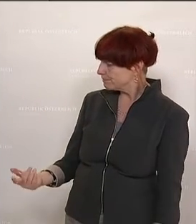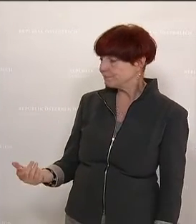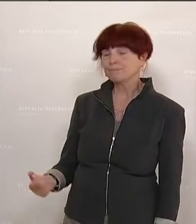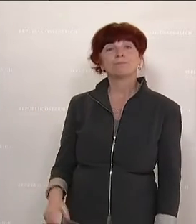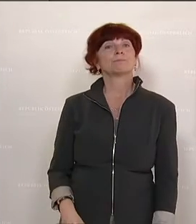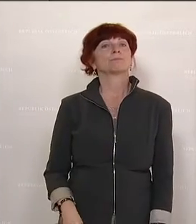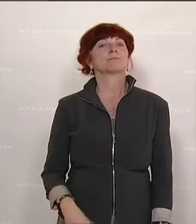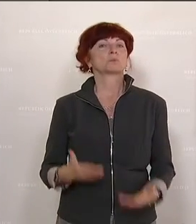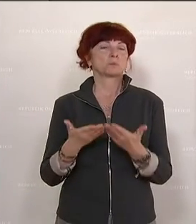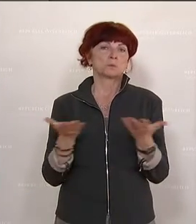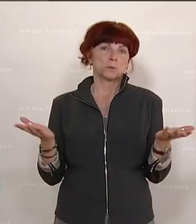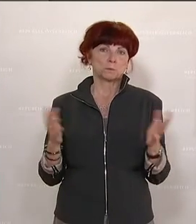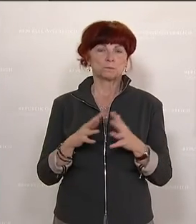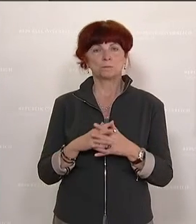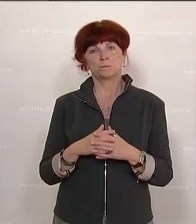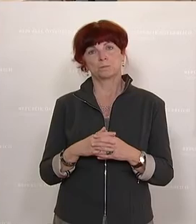Soweit.